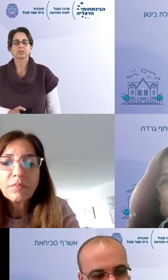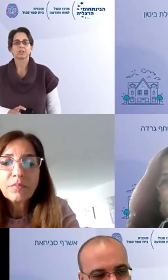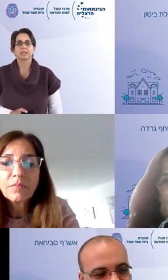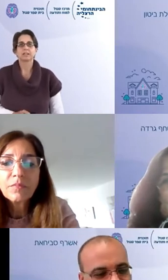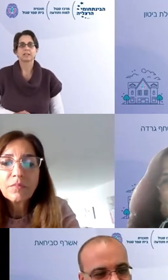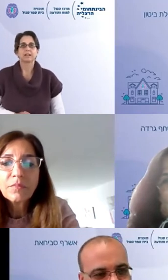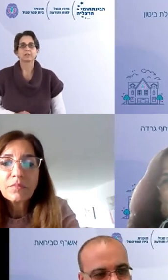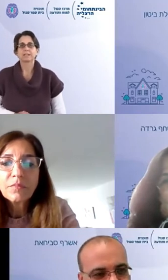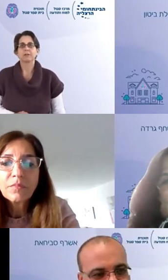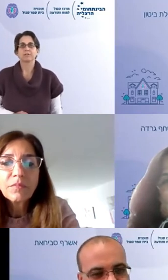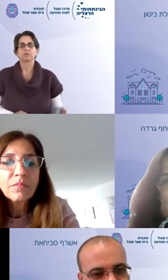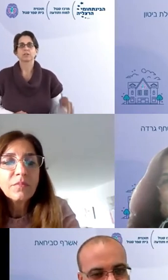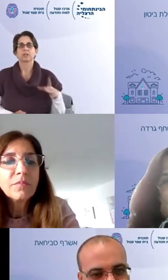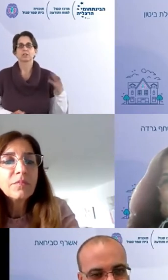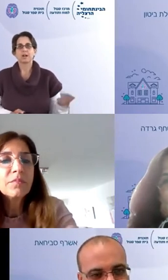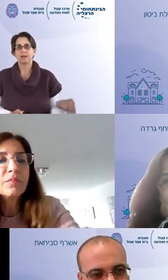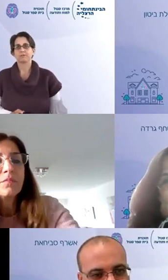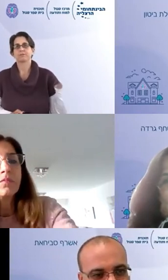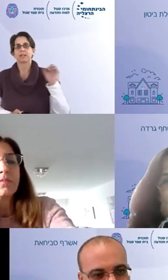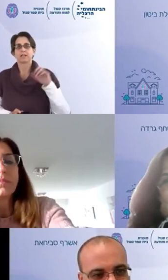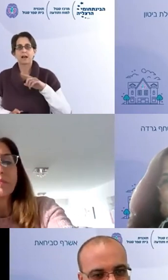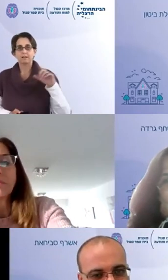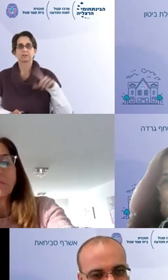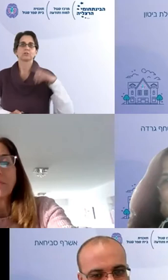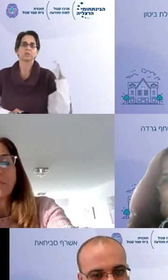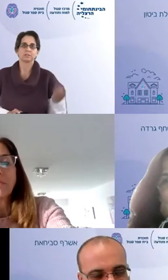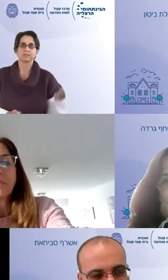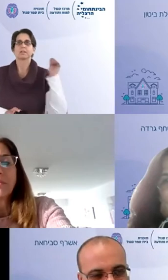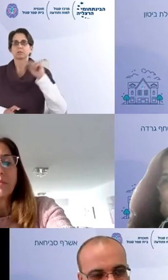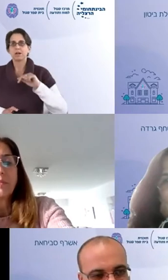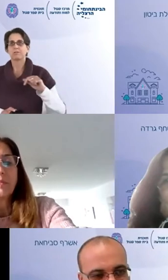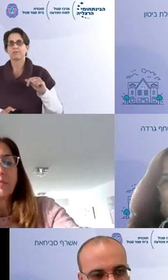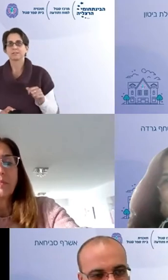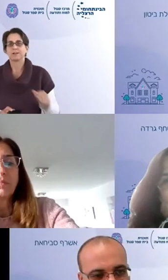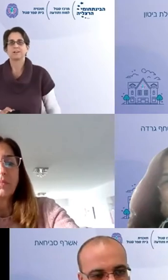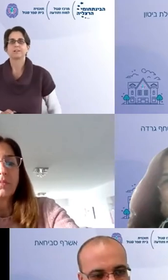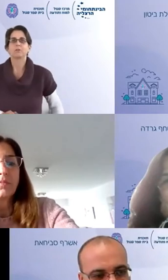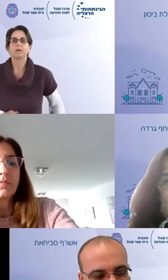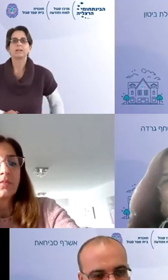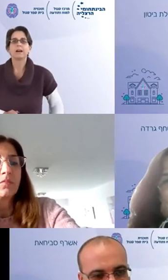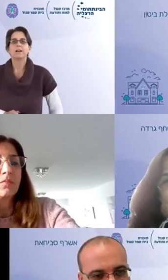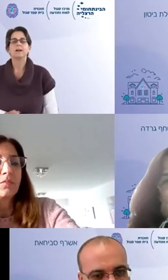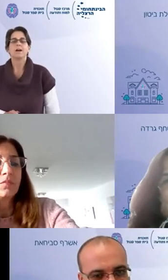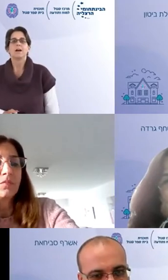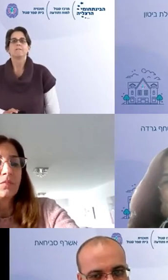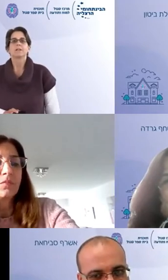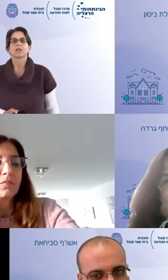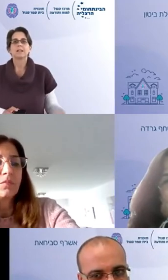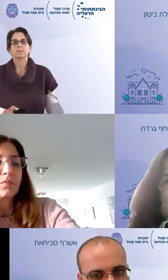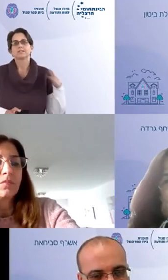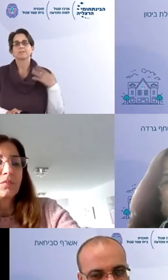הראשונה שלי אני רוצה להפנות לשחף ולאייל אז נצט שנתחיל עם שחף ואז ככה נעבור לאייל